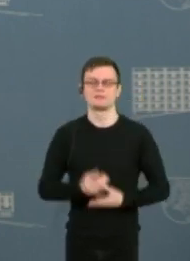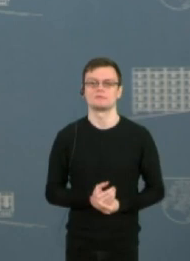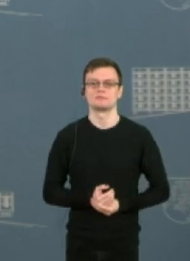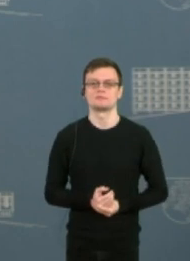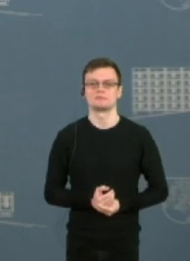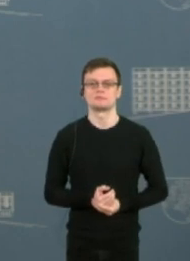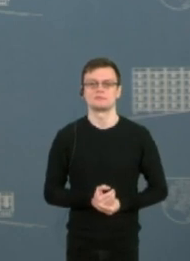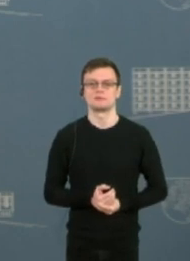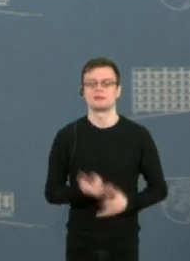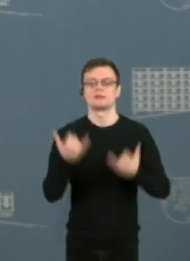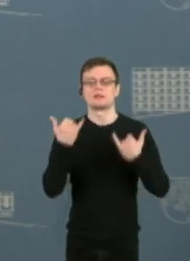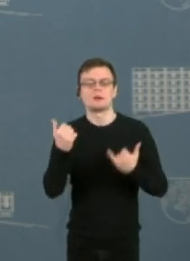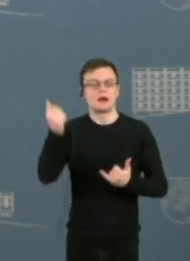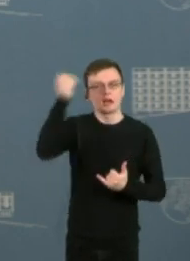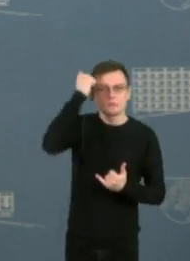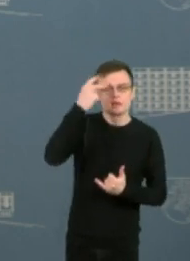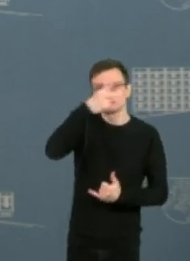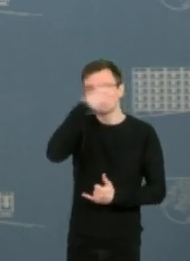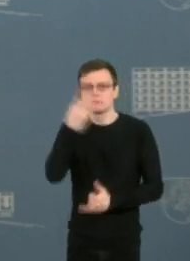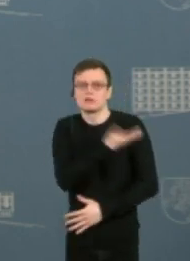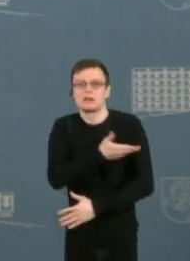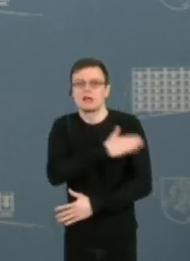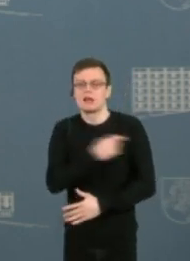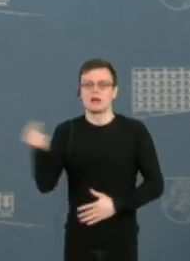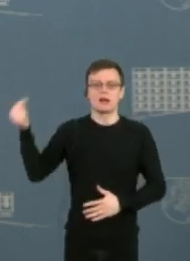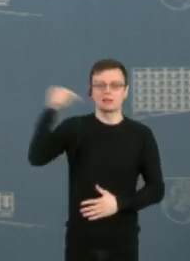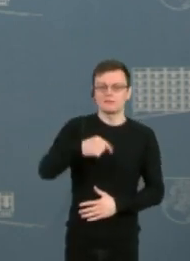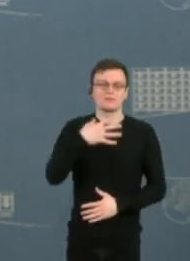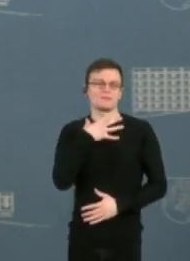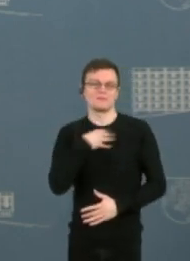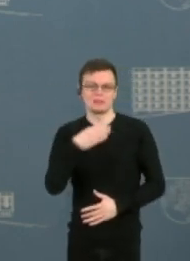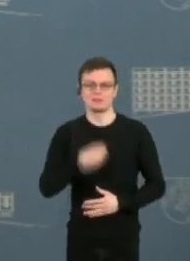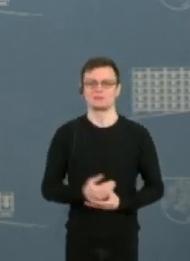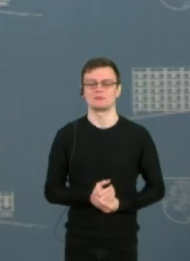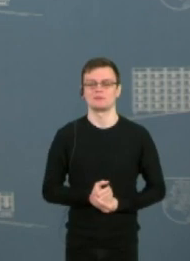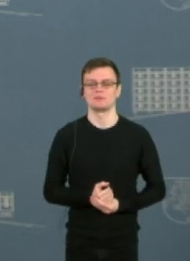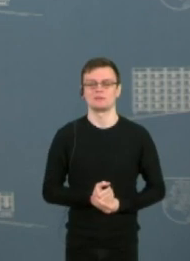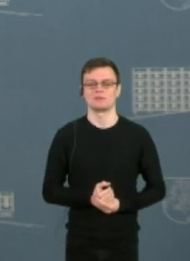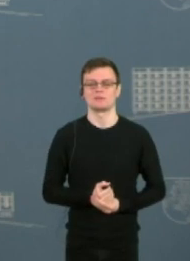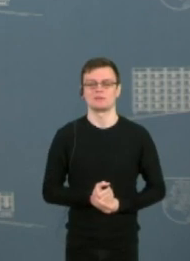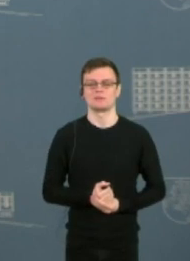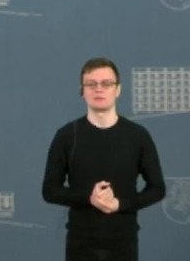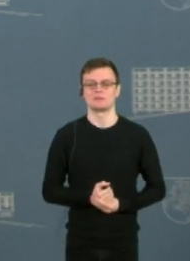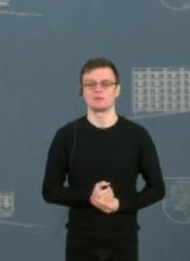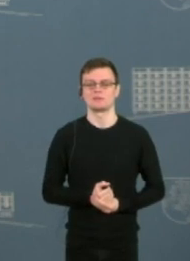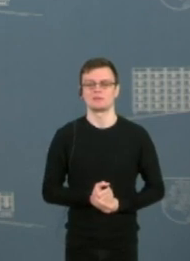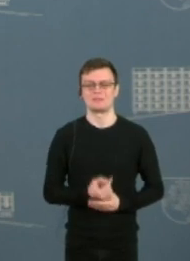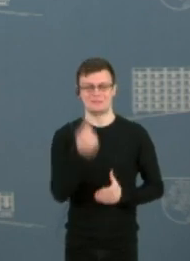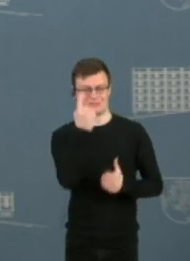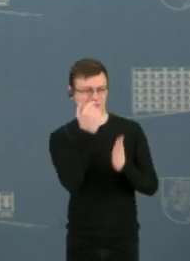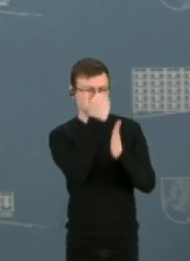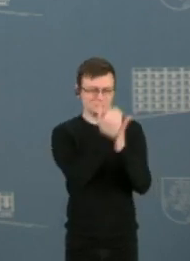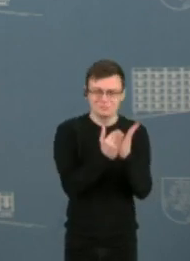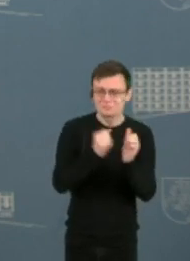kurią mynė Lietuvai ir Lenkijai atvykti į Vilnių. Nėra vieno receptą, pagal kurį galėtume